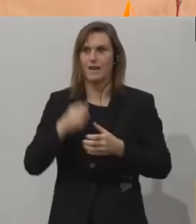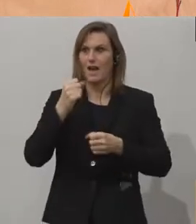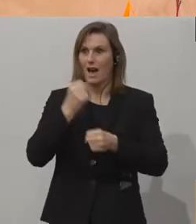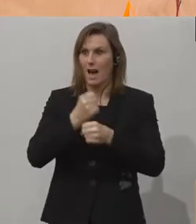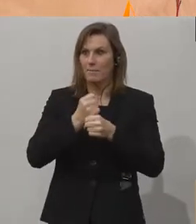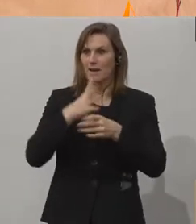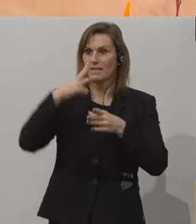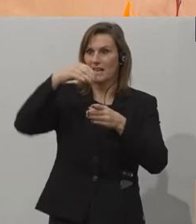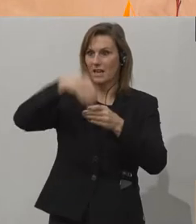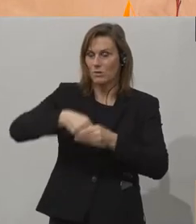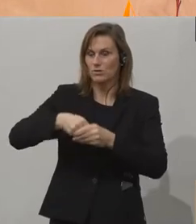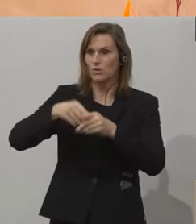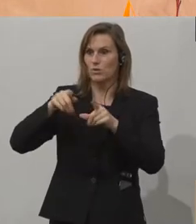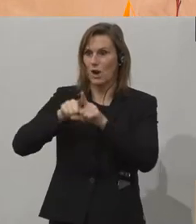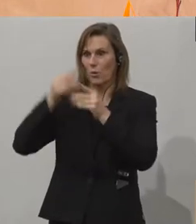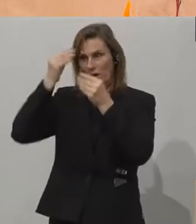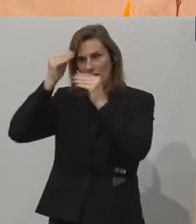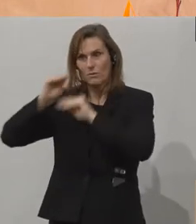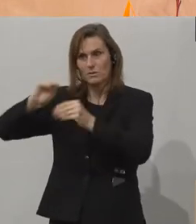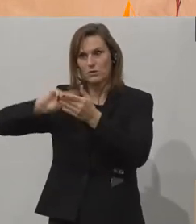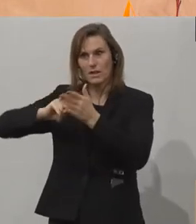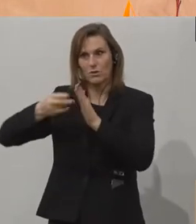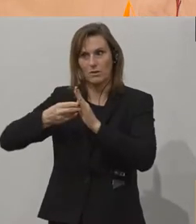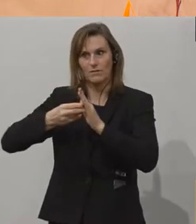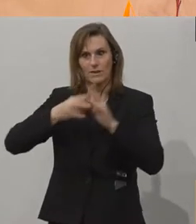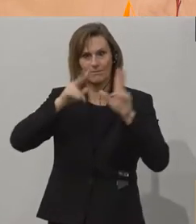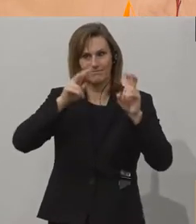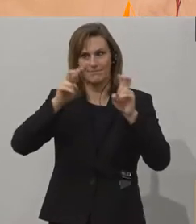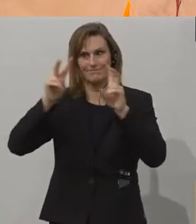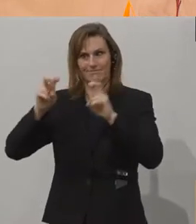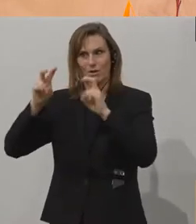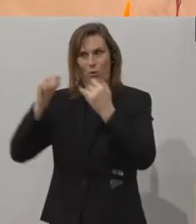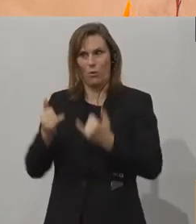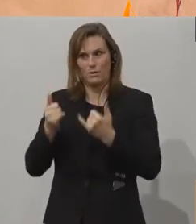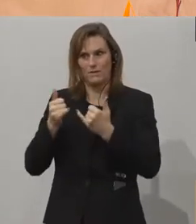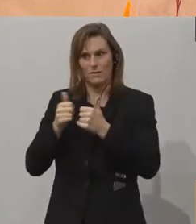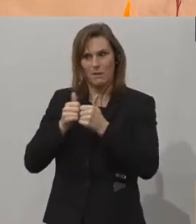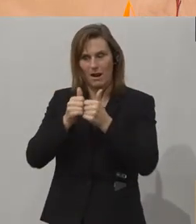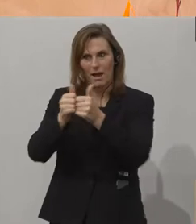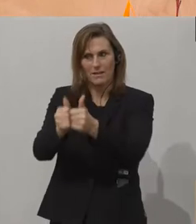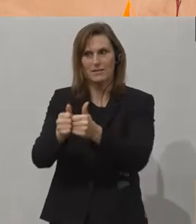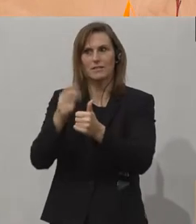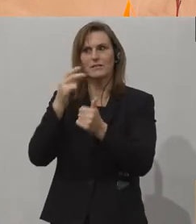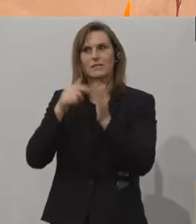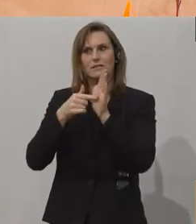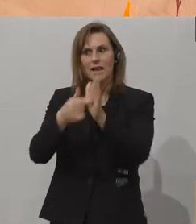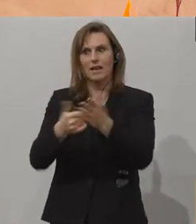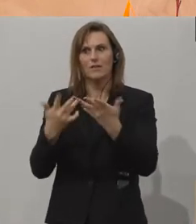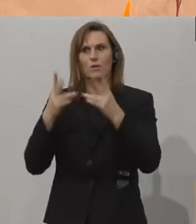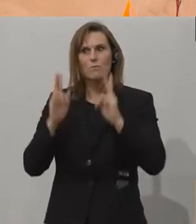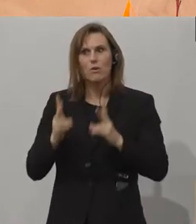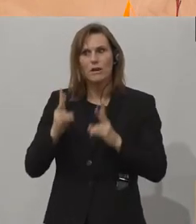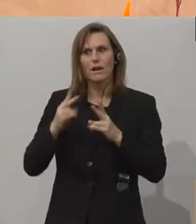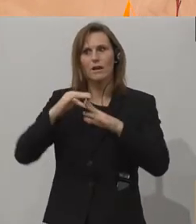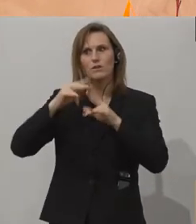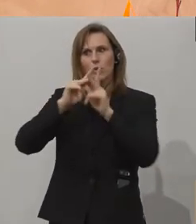Informationstechnologie, das sind Schlagwörter, die uns heute begleiten werden, die uns zeigen, dass es möglich ist, durch innovative Konzepte,